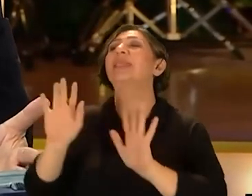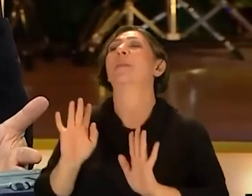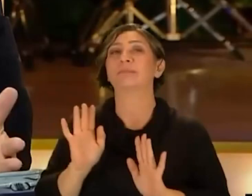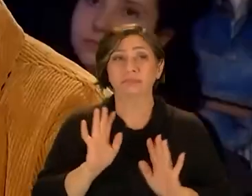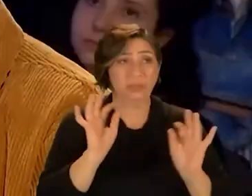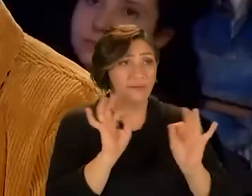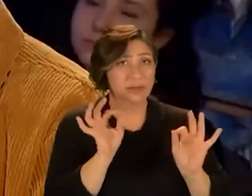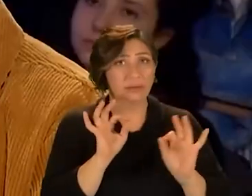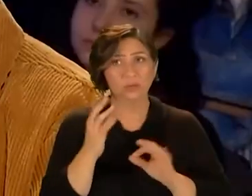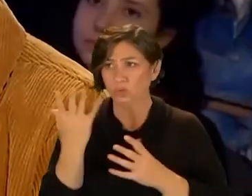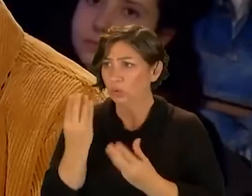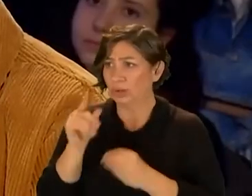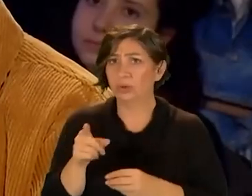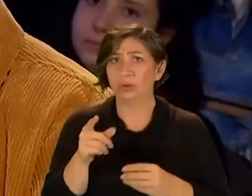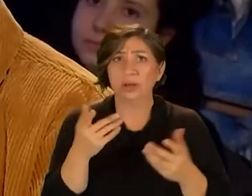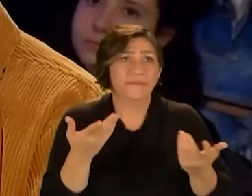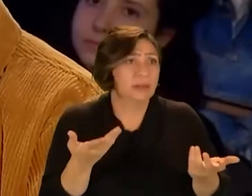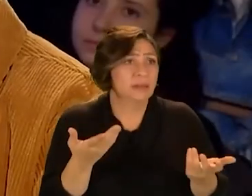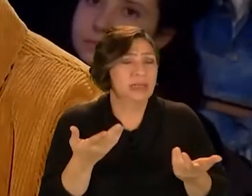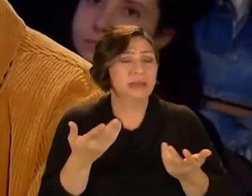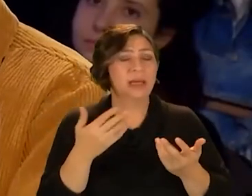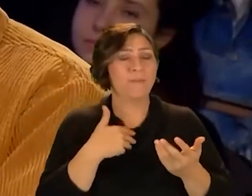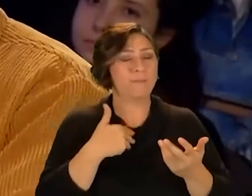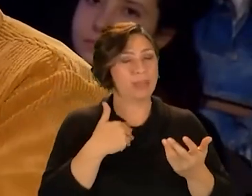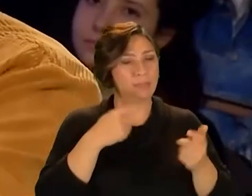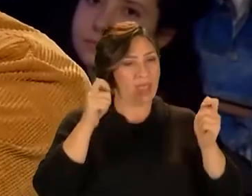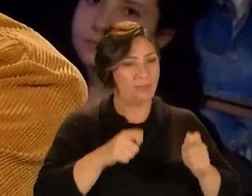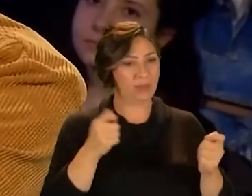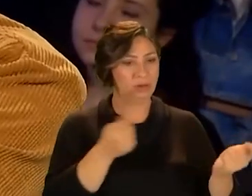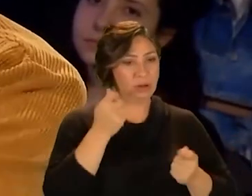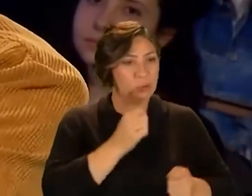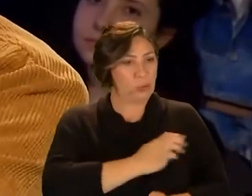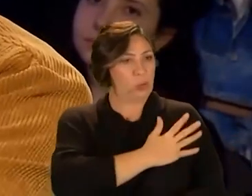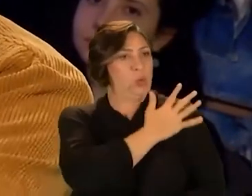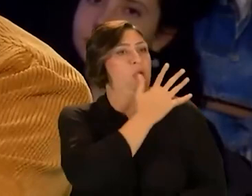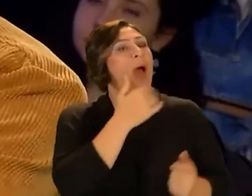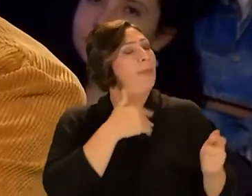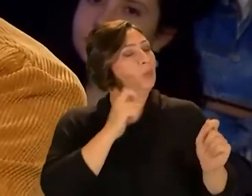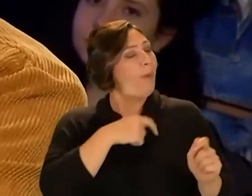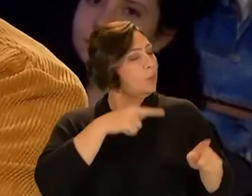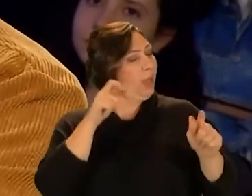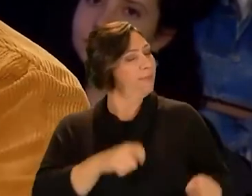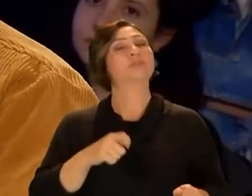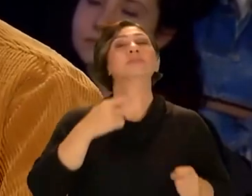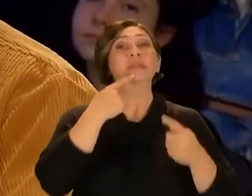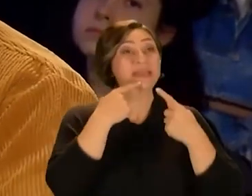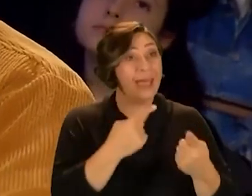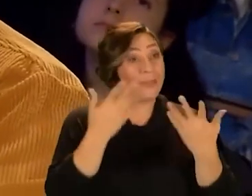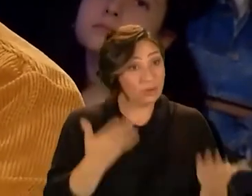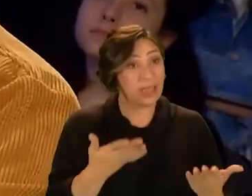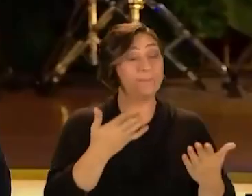yayınlamam Evet Çok güzel bu Evet Yani yaptığım işi gururla sunabiliyorsam evet ya ben bunu yaptım diye